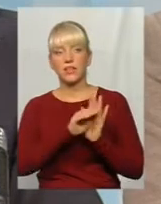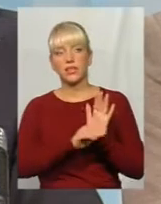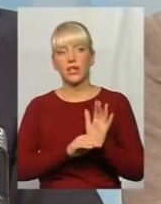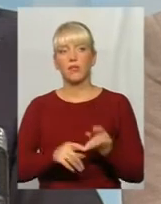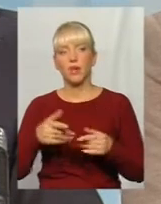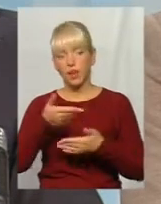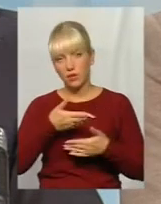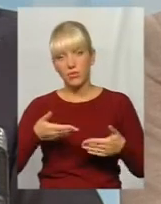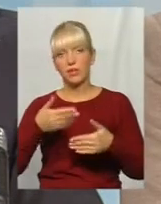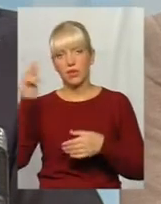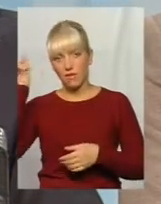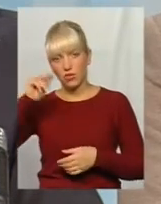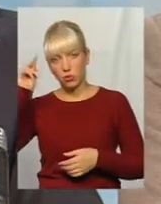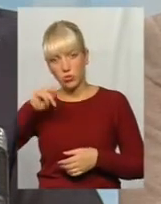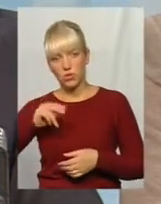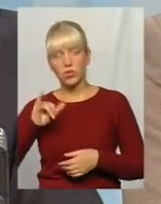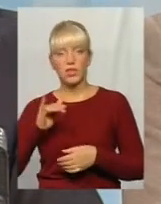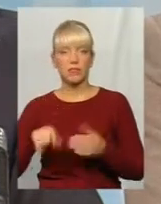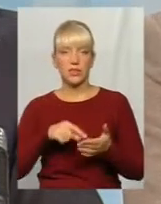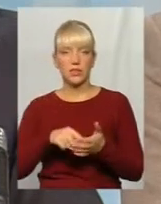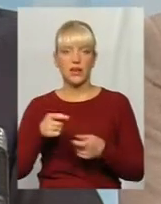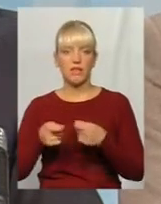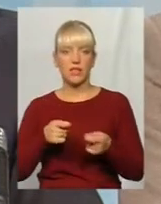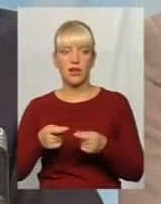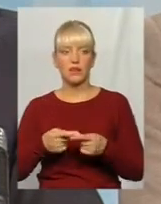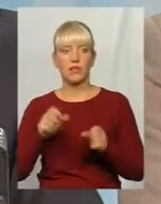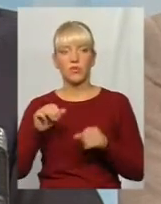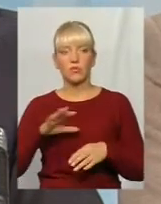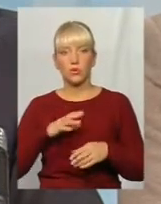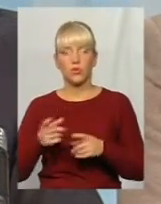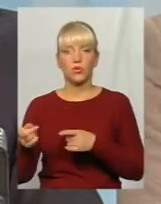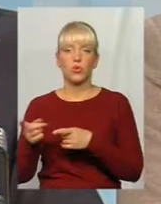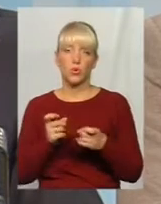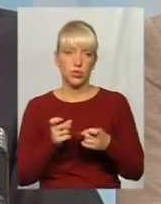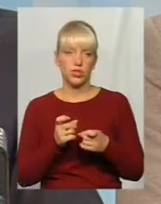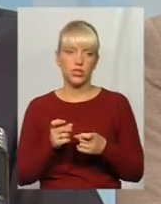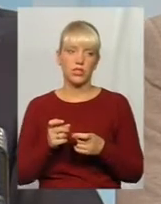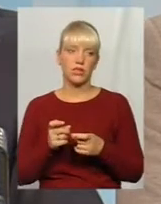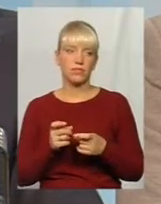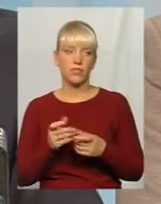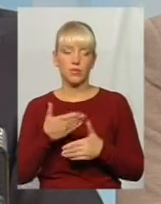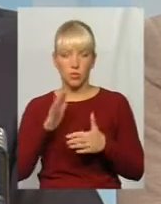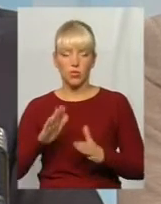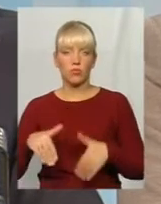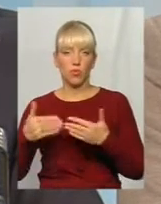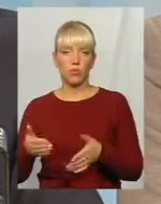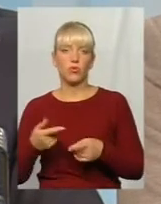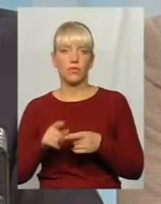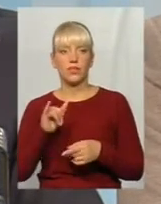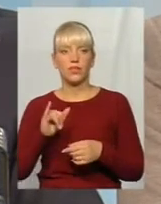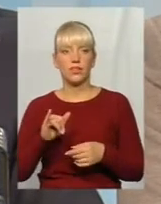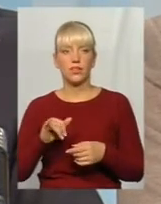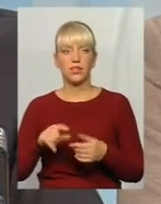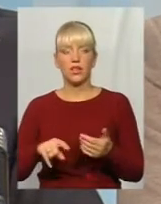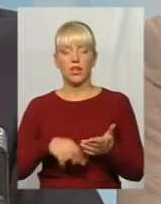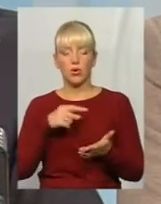ми навчимося, міська влада, сподіваюча, область ми може долучитись, до речі, будемо їм пропонувати. Також є ж обласні